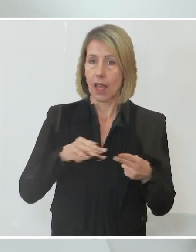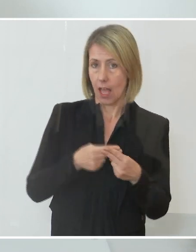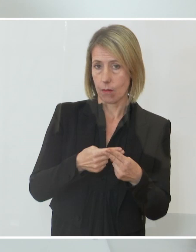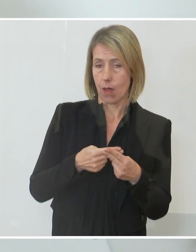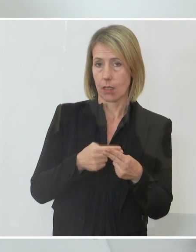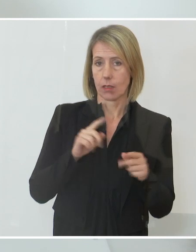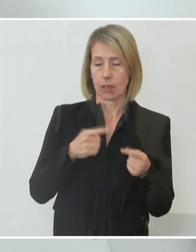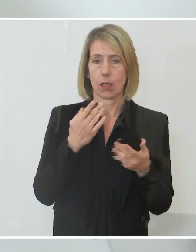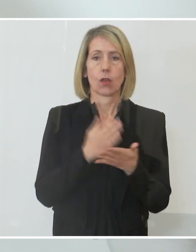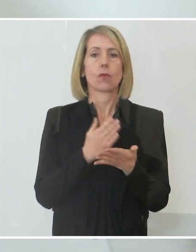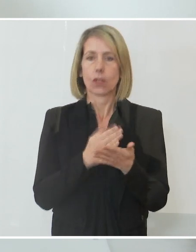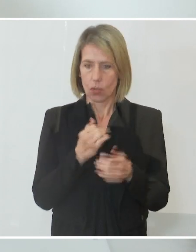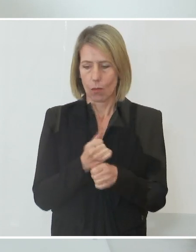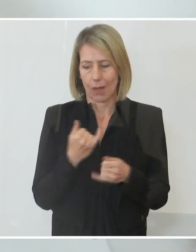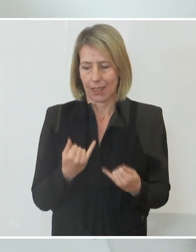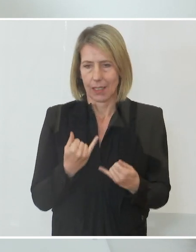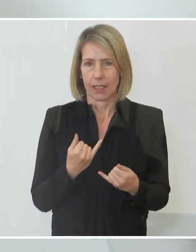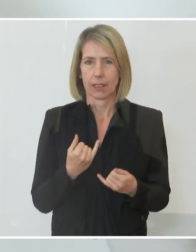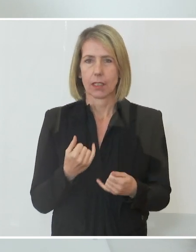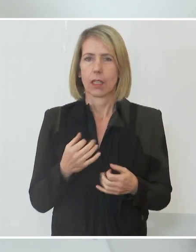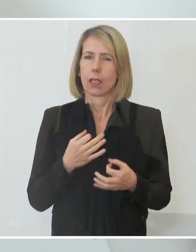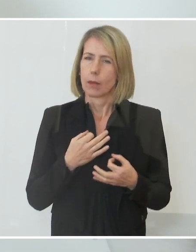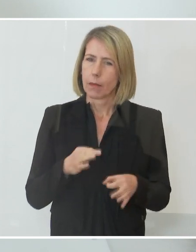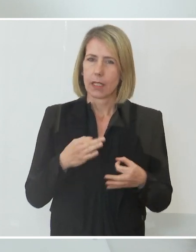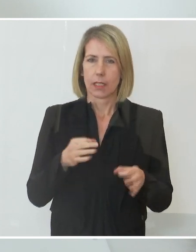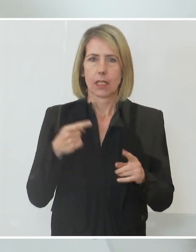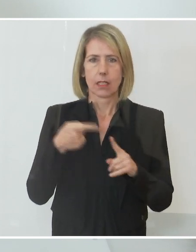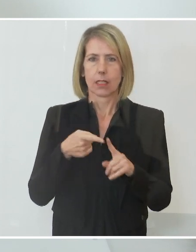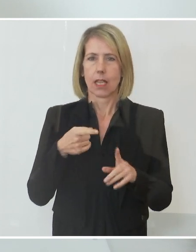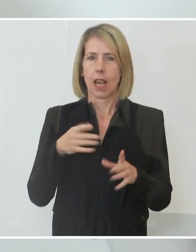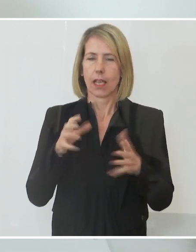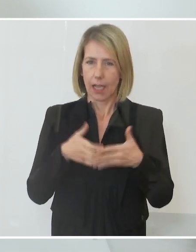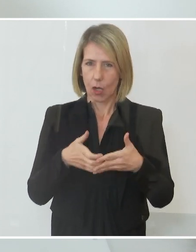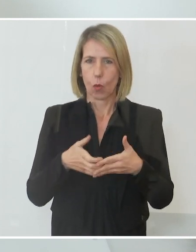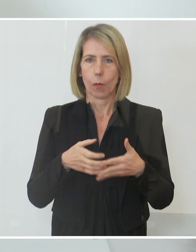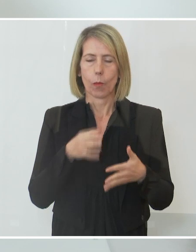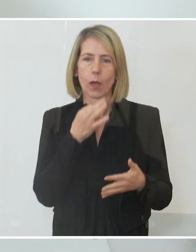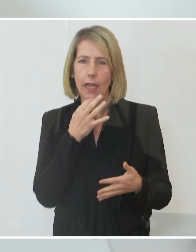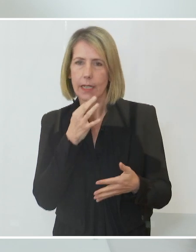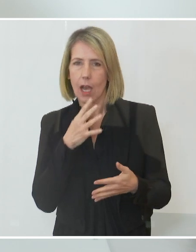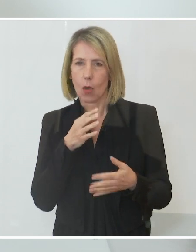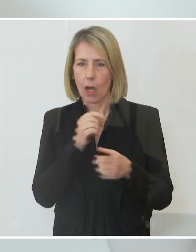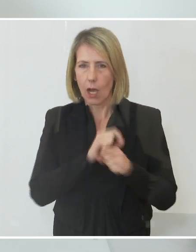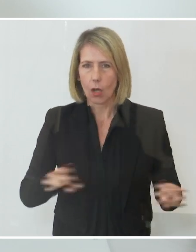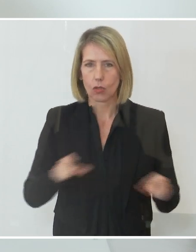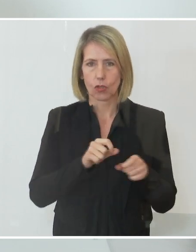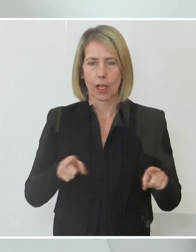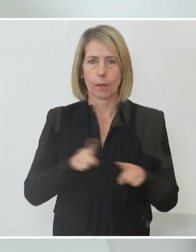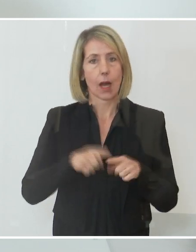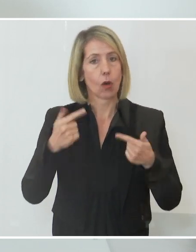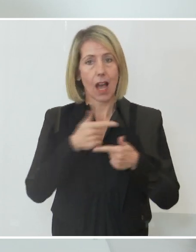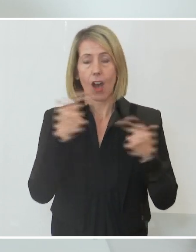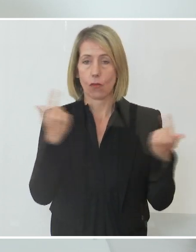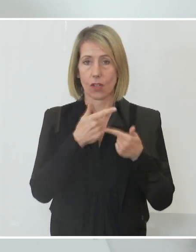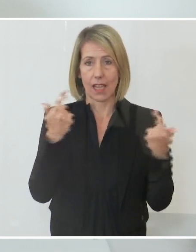bereits. Wir werden zielgruppenspezifischer. Wir werden auch digitaler. Und wir werden einen Schwerpunkt auf die Aufklärung von